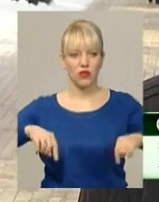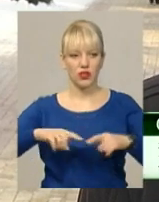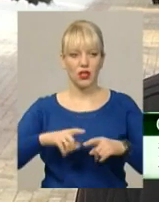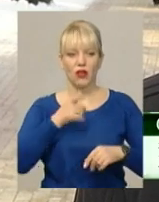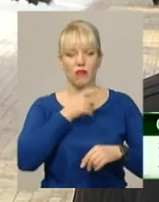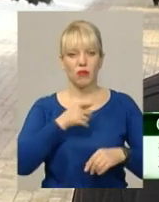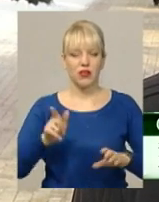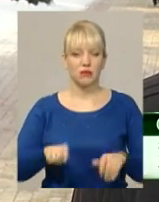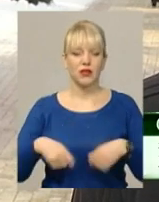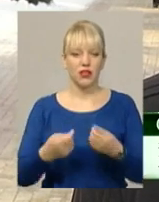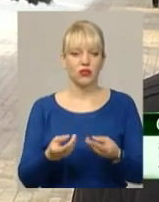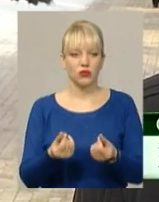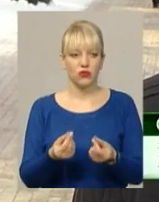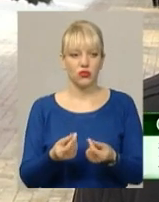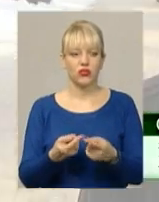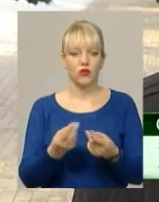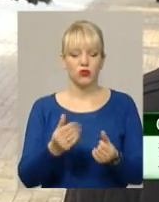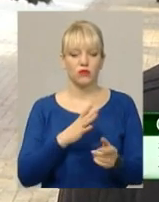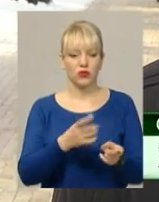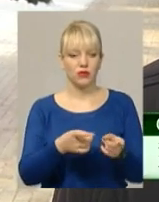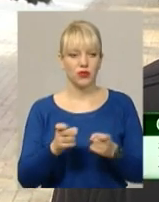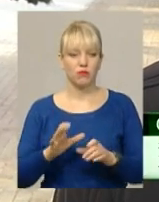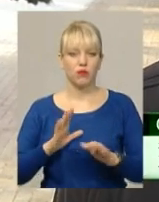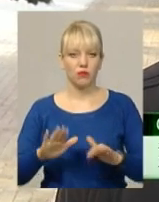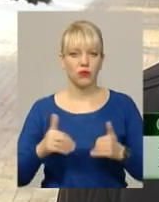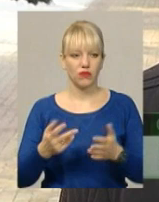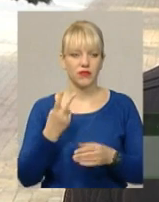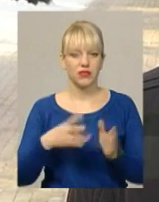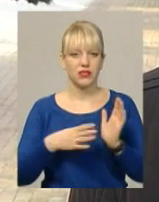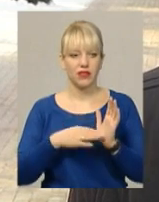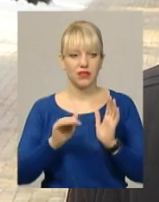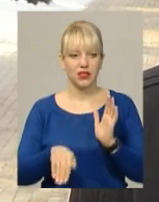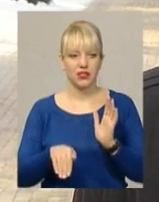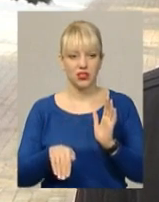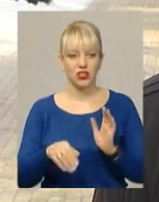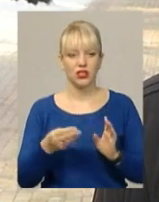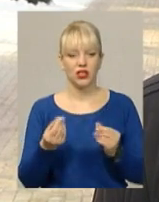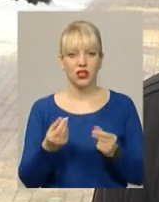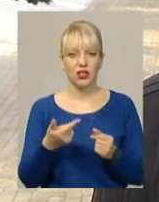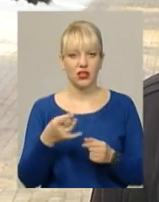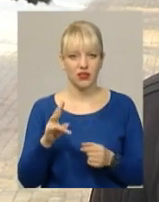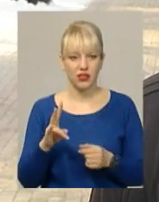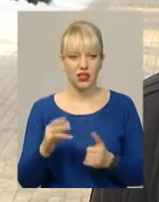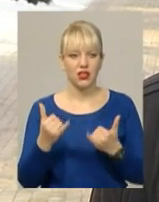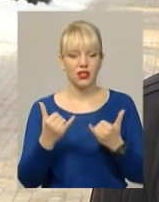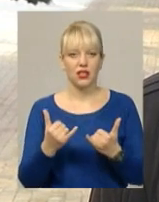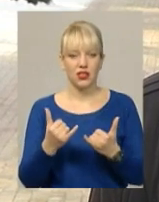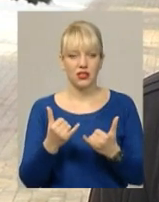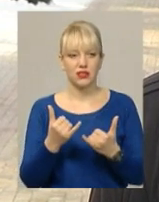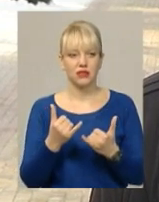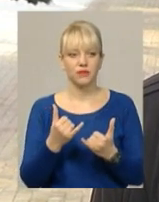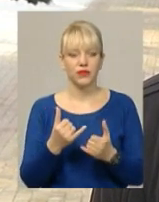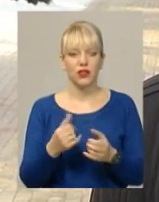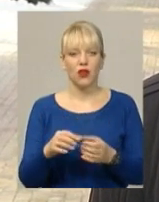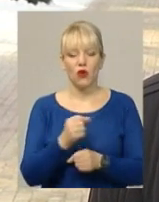передачі кошти, кошти були вилучені. Пропонував 29 тисяч гривень. Наразі, скажімо так,